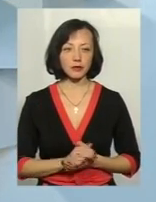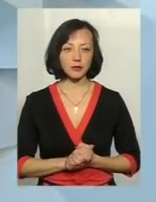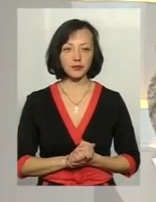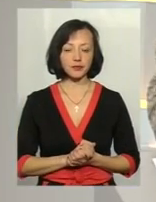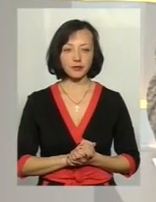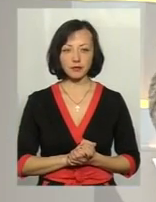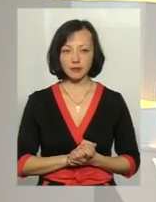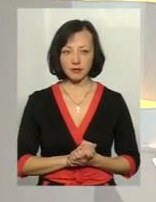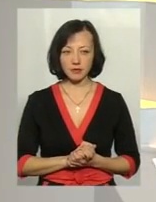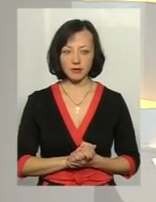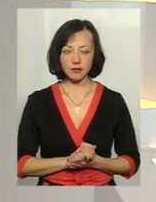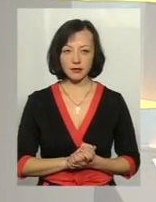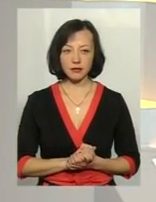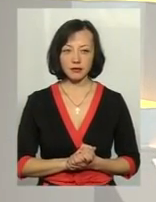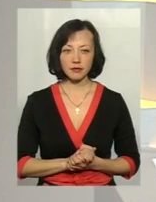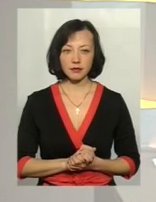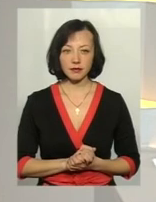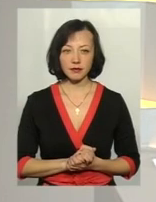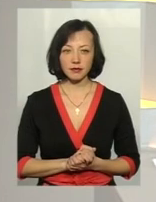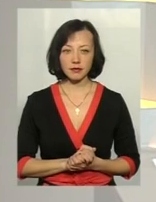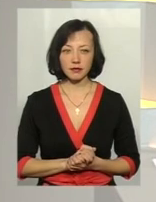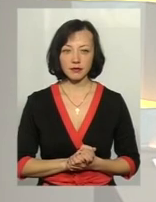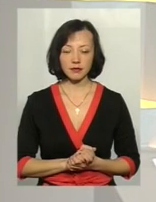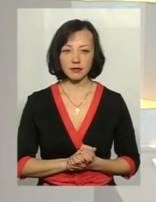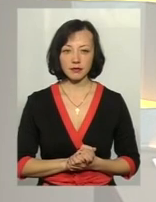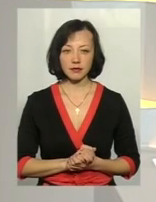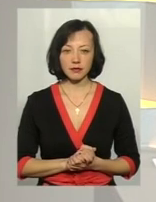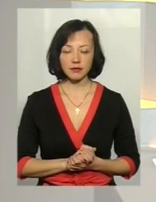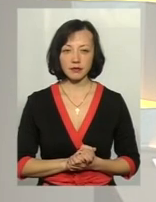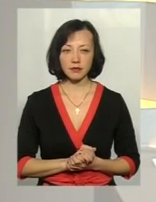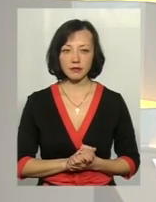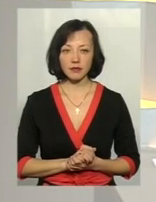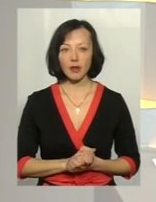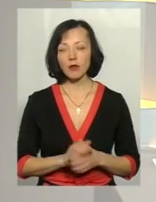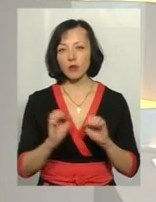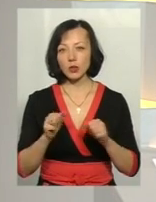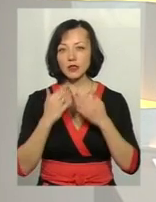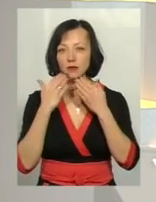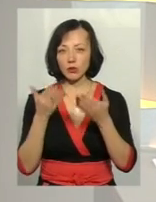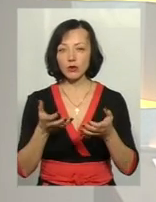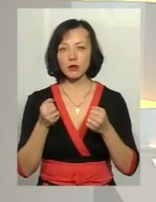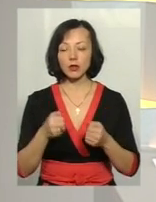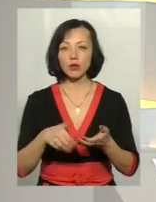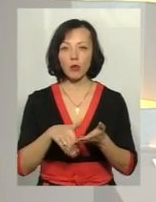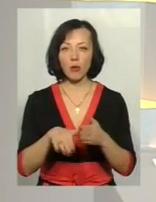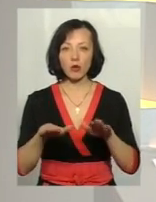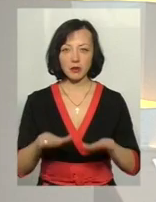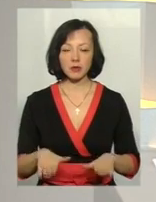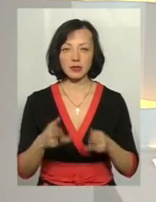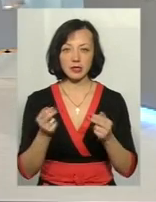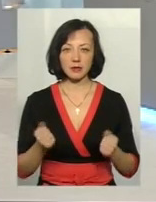Героїв Небесної сотні 44. Ви можете туди звернутися і отримати, власне, допомогу на місць. Так? Так.